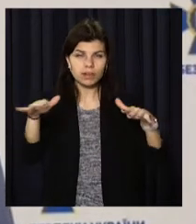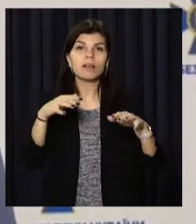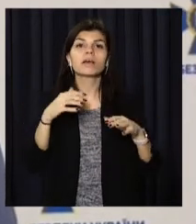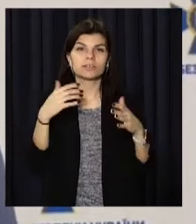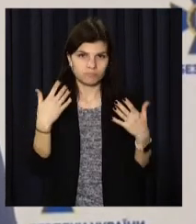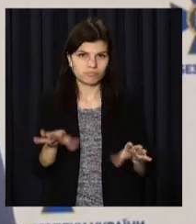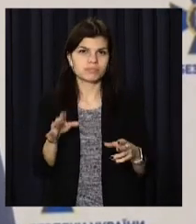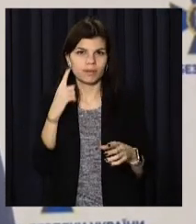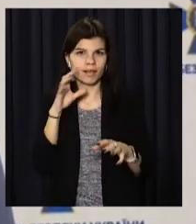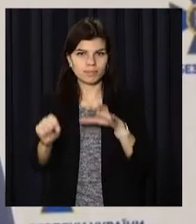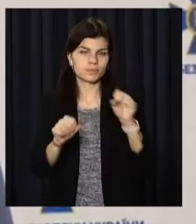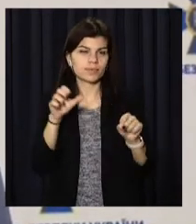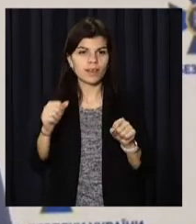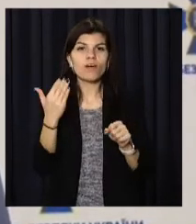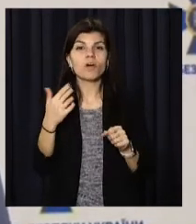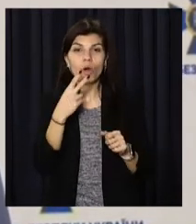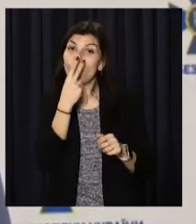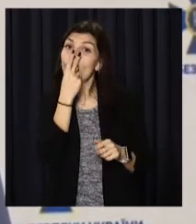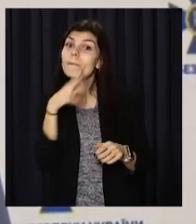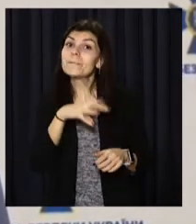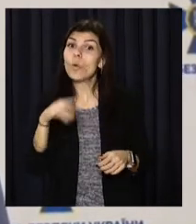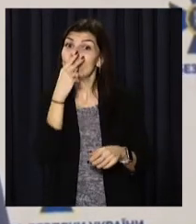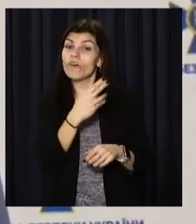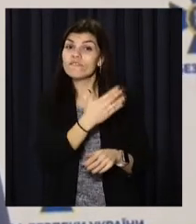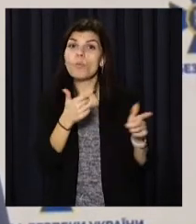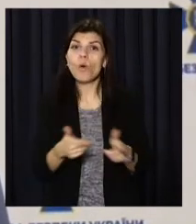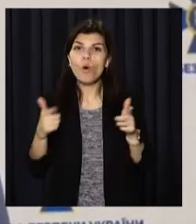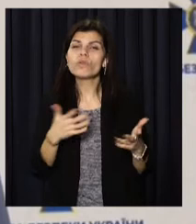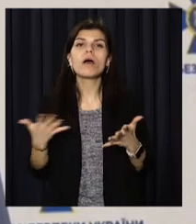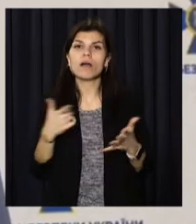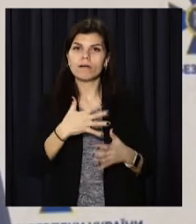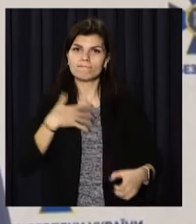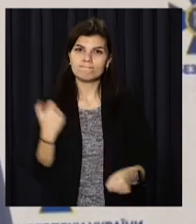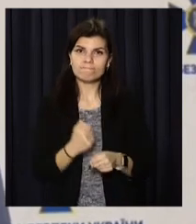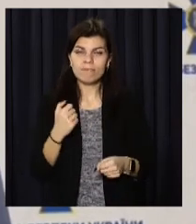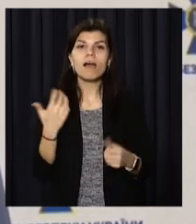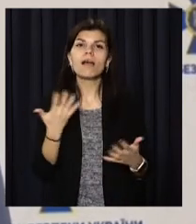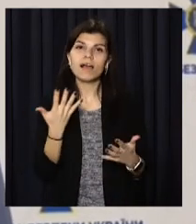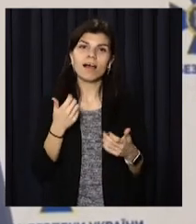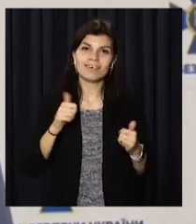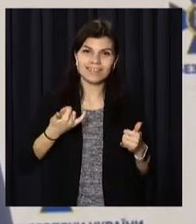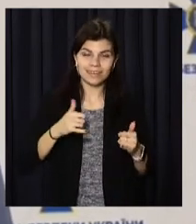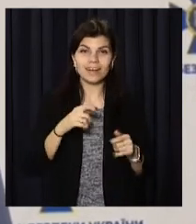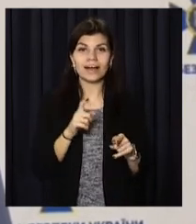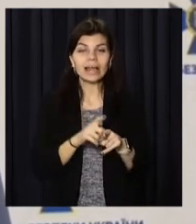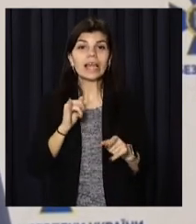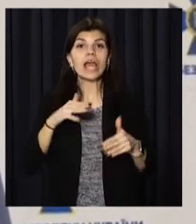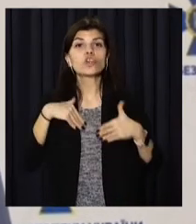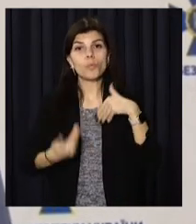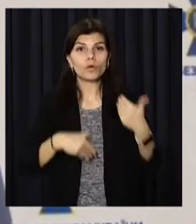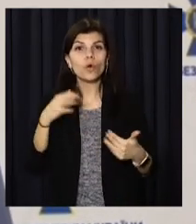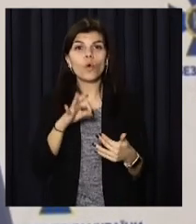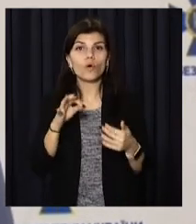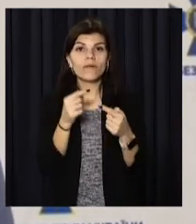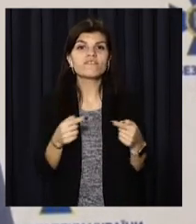етап, відзначила належний рівень підготовки залучених підрозділів до виконання завдань за призначенням, а також надала додаткові рекомендації щодо